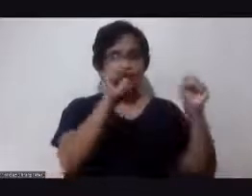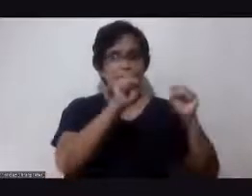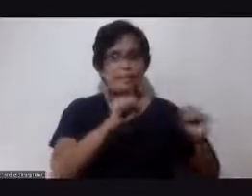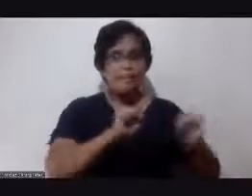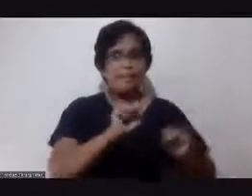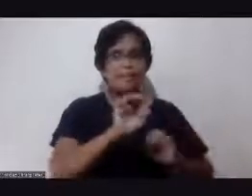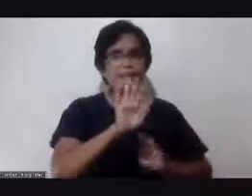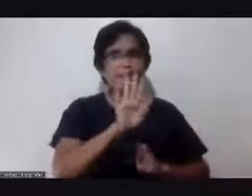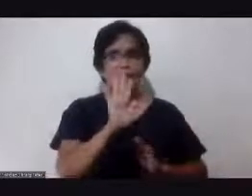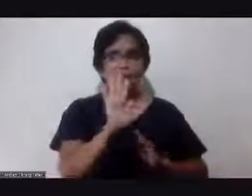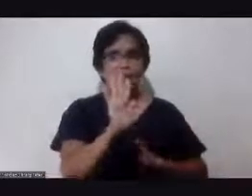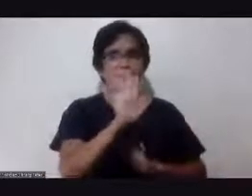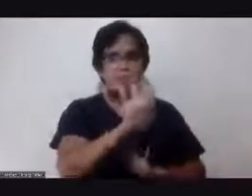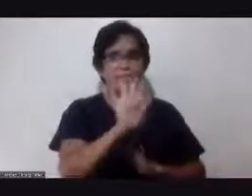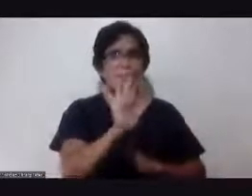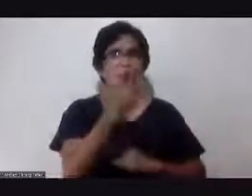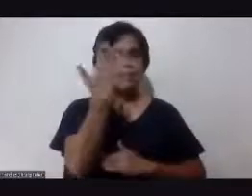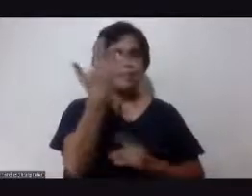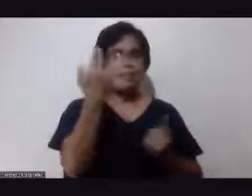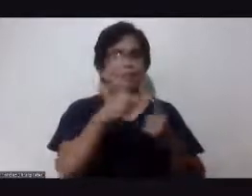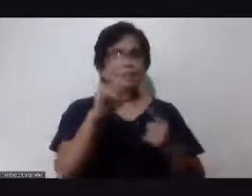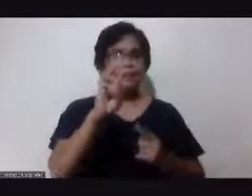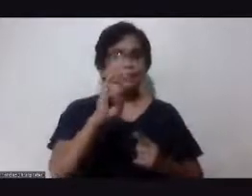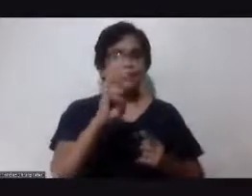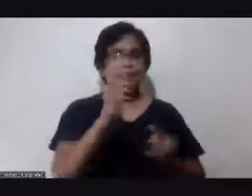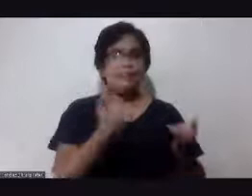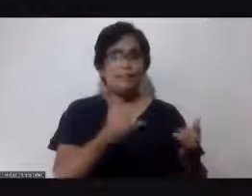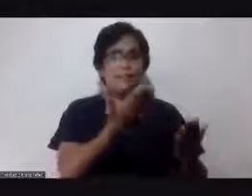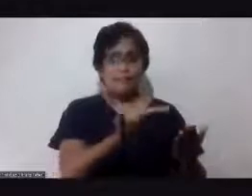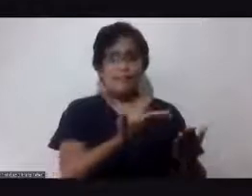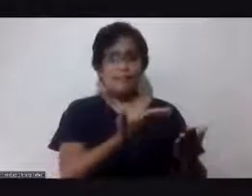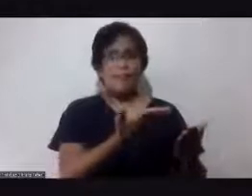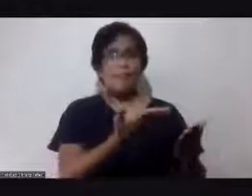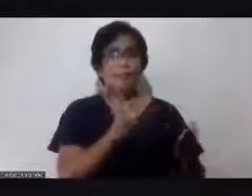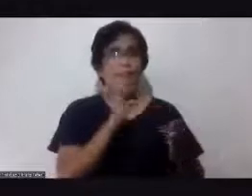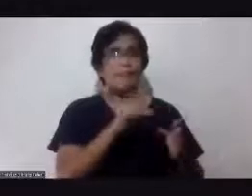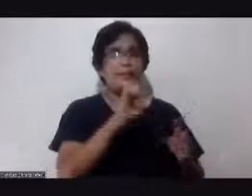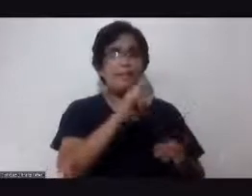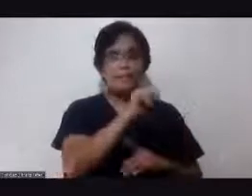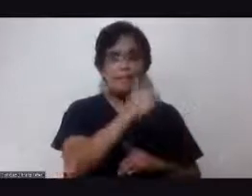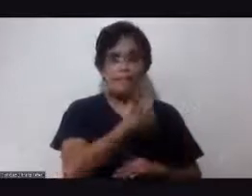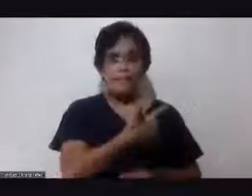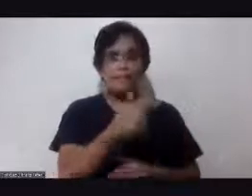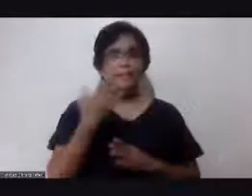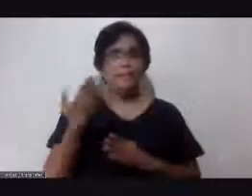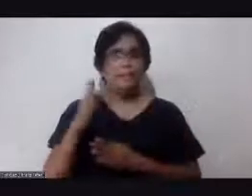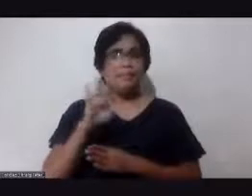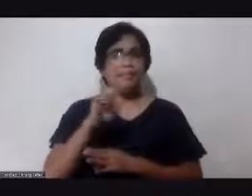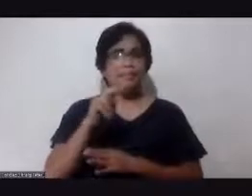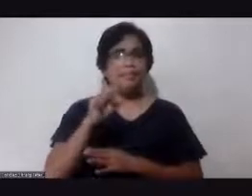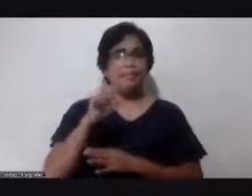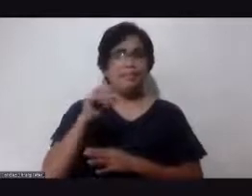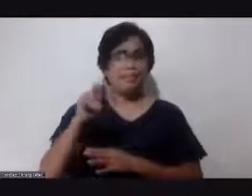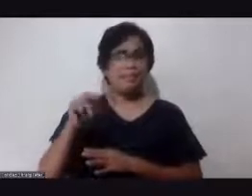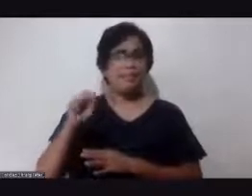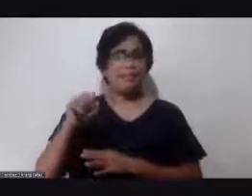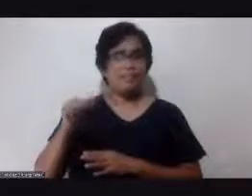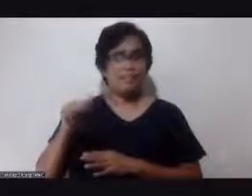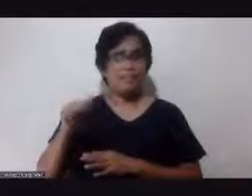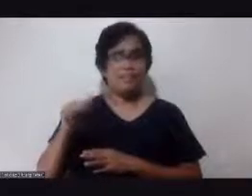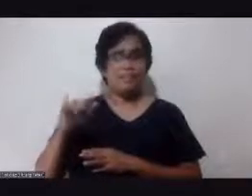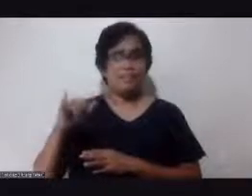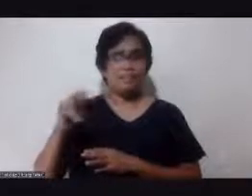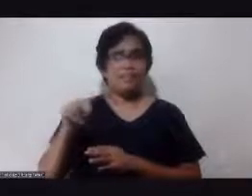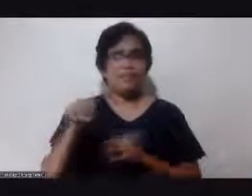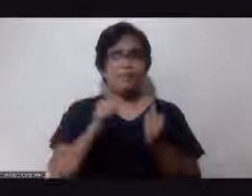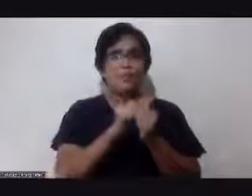alas 5 na umaga hanggang alas 6. Ako pa rin po ang inyong kapanalig. Ako pa rin po si Brother Eng. At ako po, si Benson Sian. kasama po natin